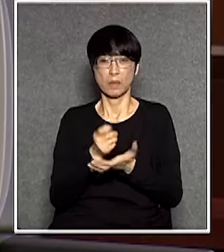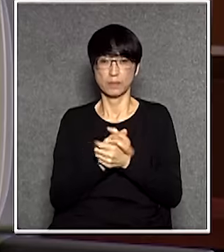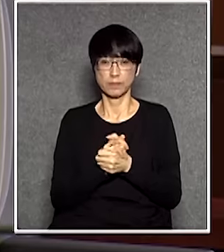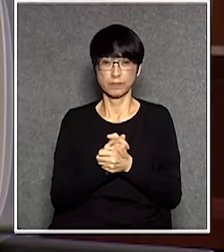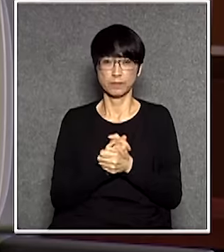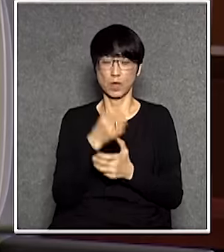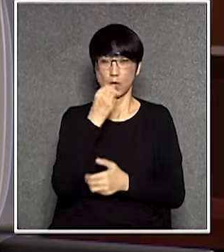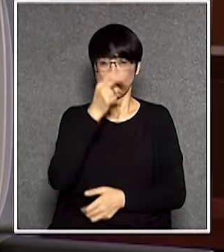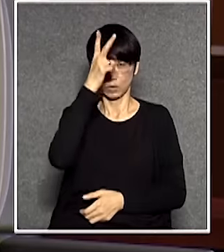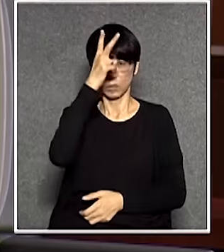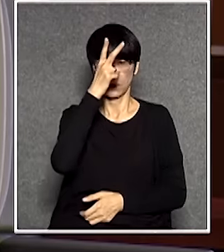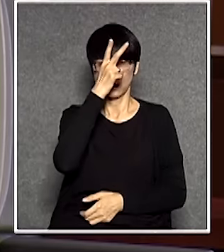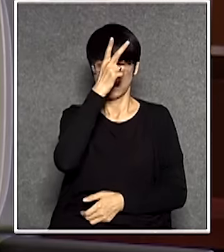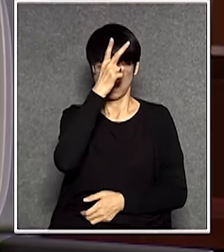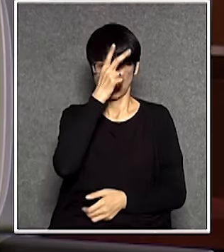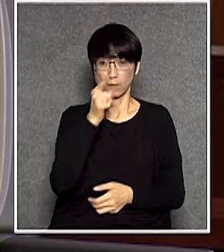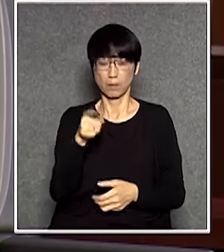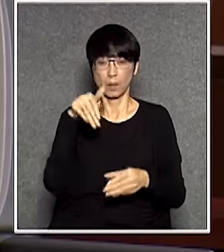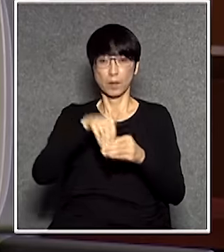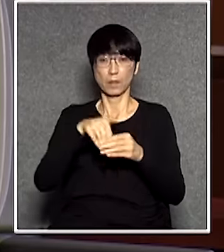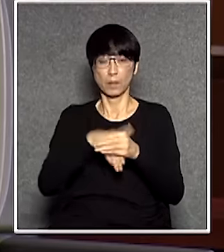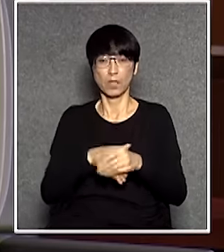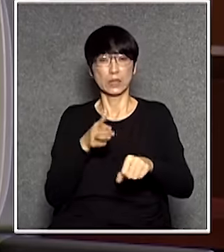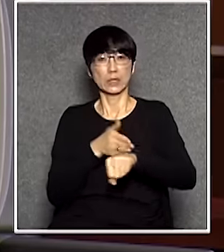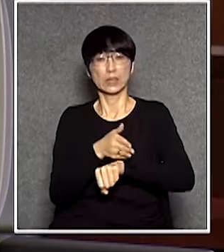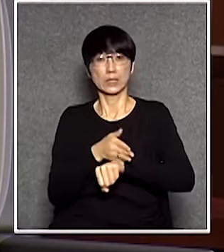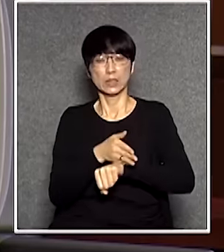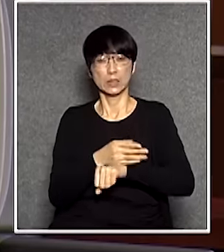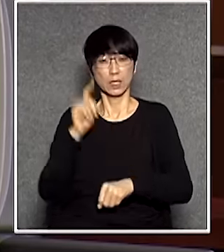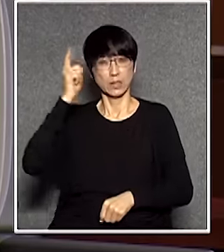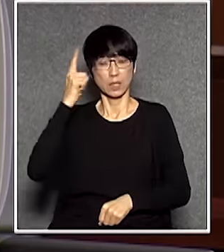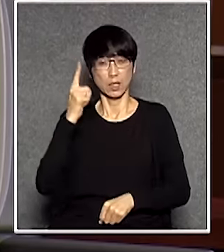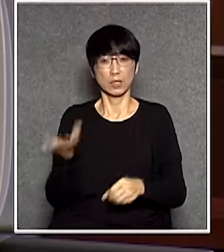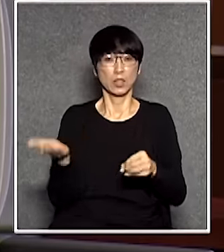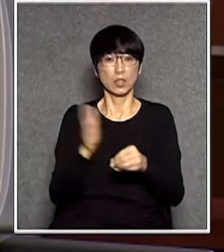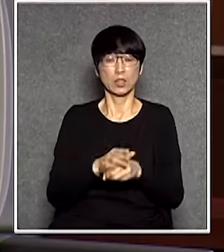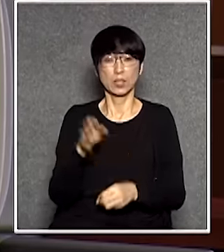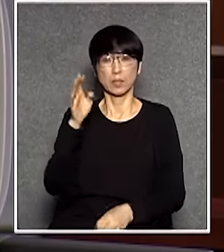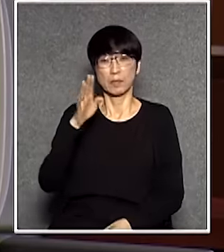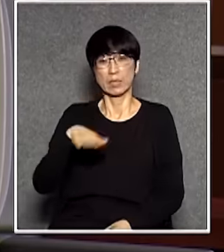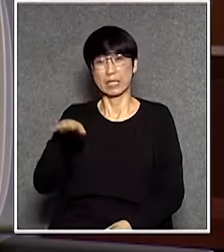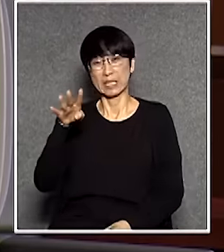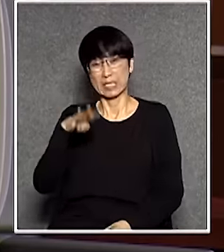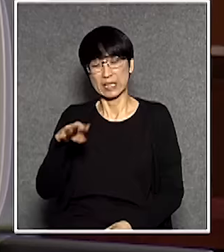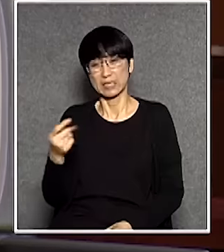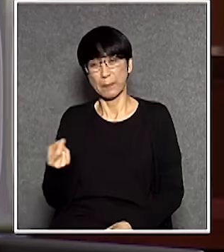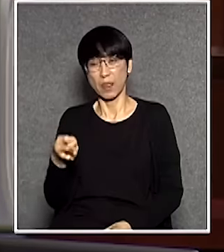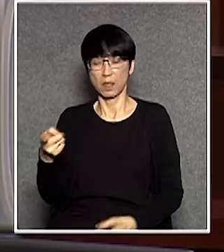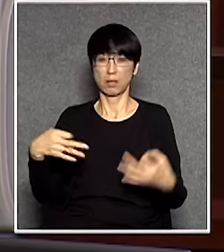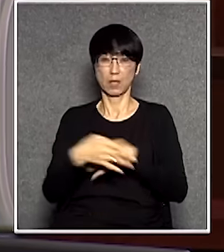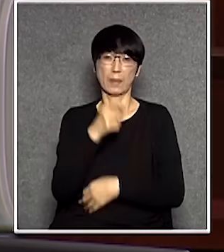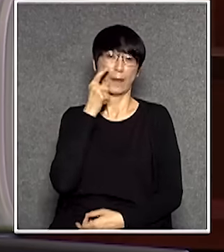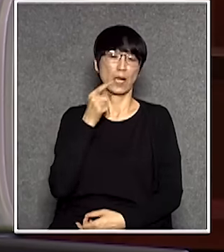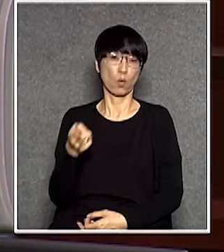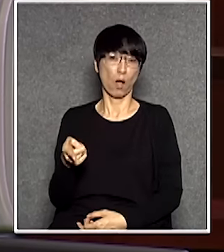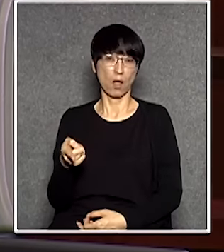香港政府就是為了標商延遲交貨每日還要倒貼幾千元給他你天下間有這樣的事有這樣的合約你聽過